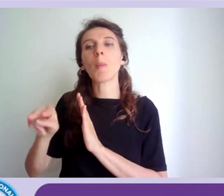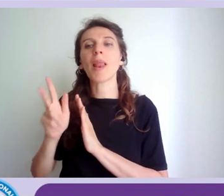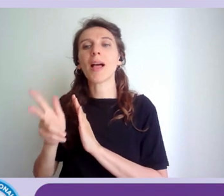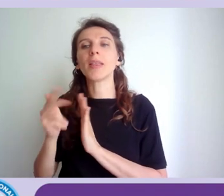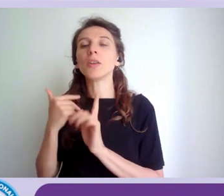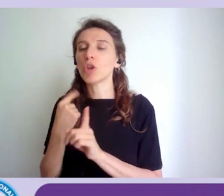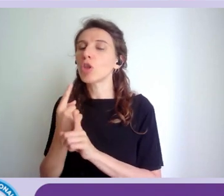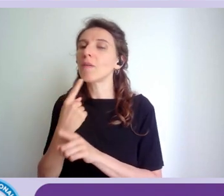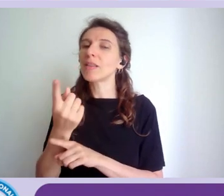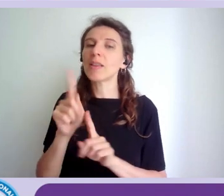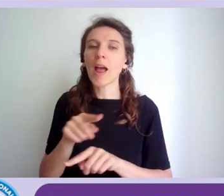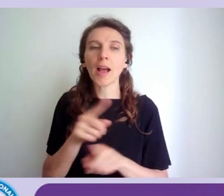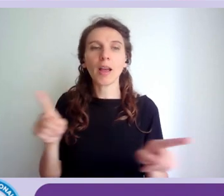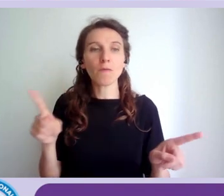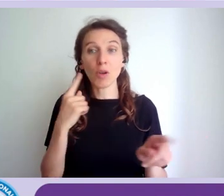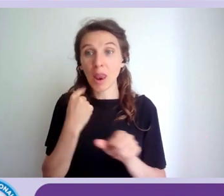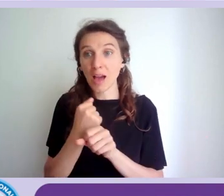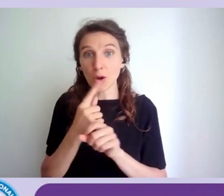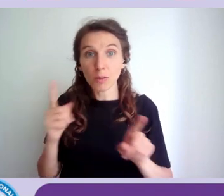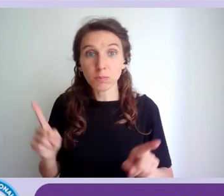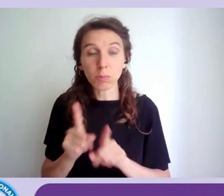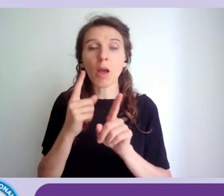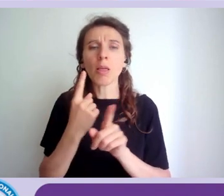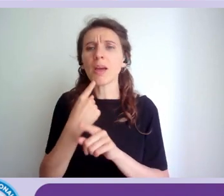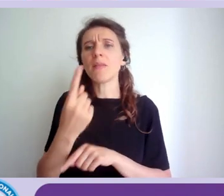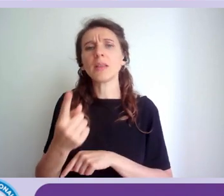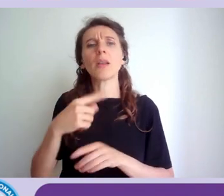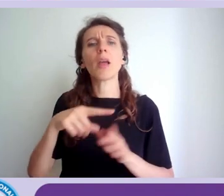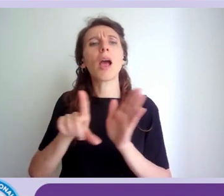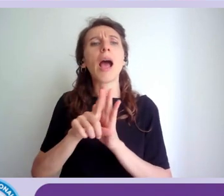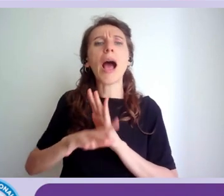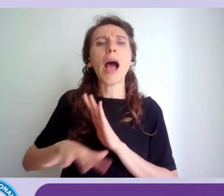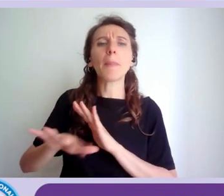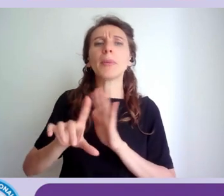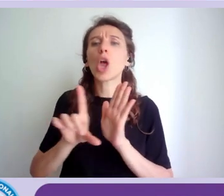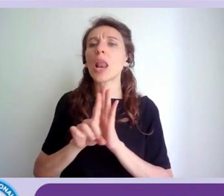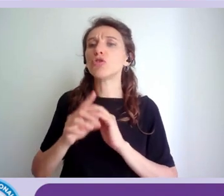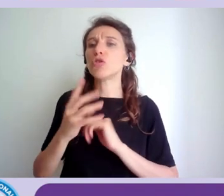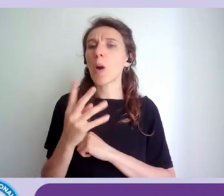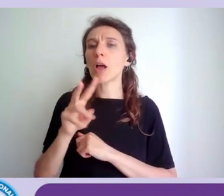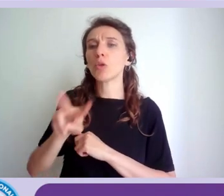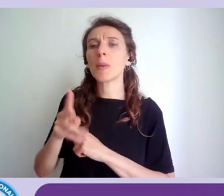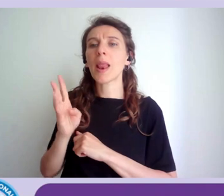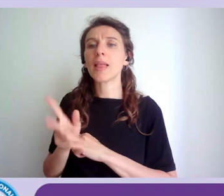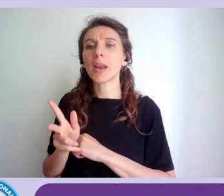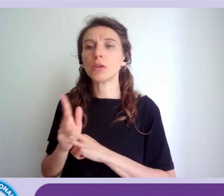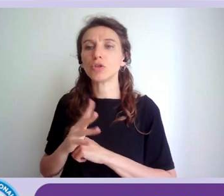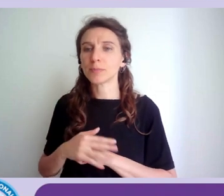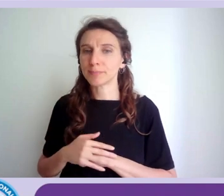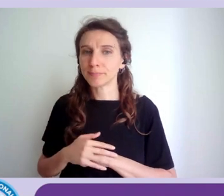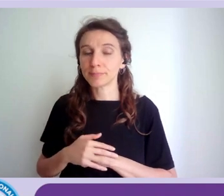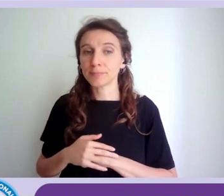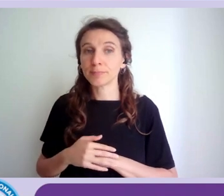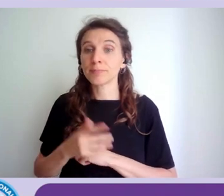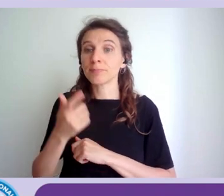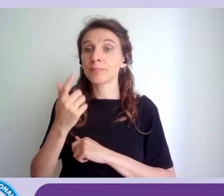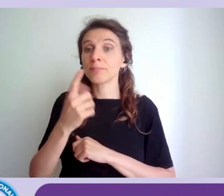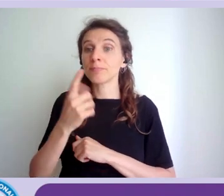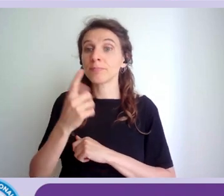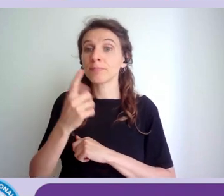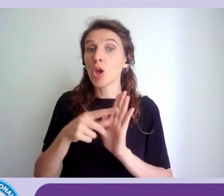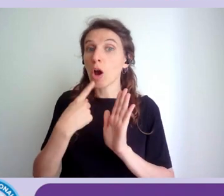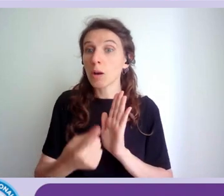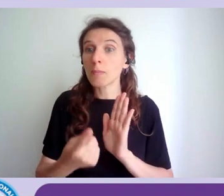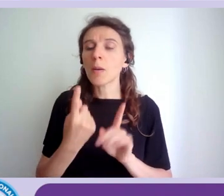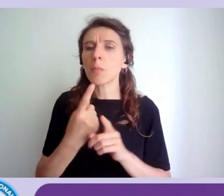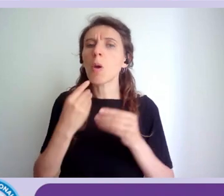dovete dire che lavorate in ambito della legge 4 del 2013 perché l'indipimento e questo dice la normativa rientra tra le